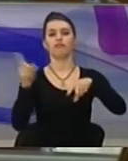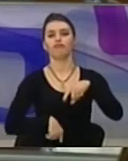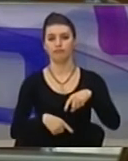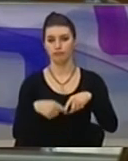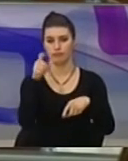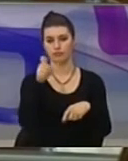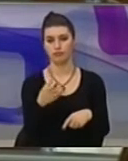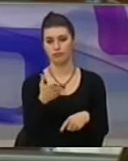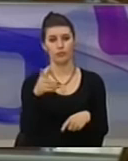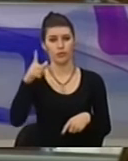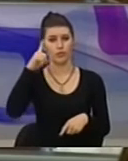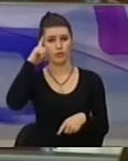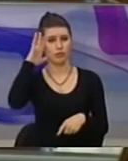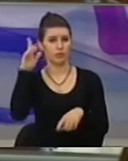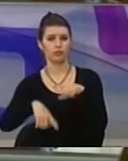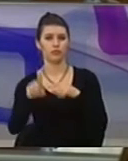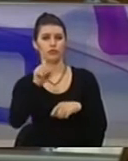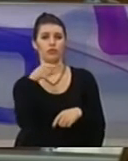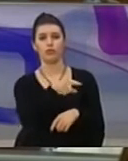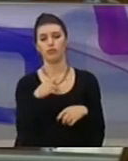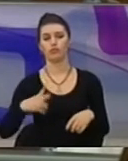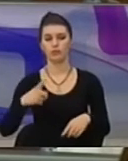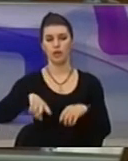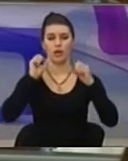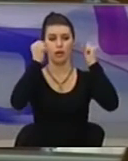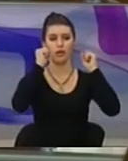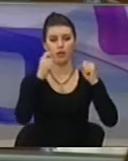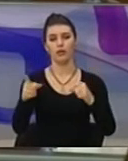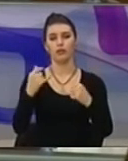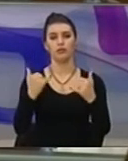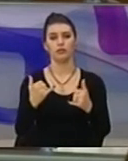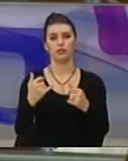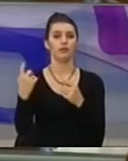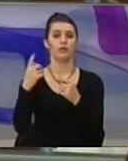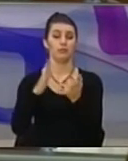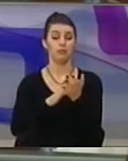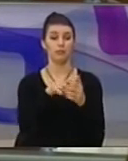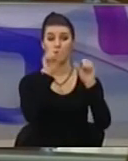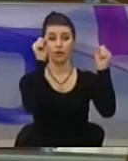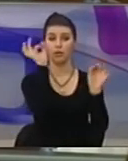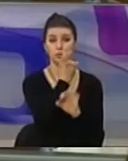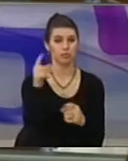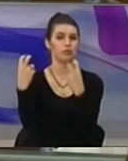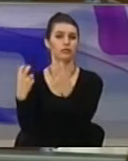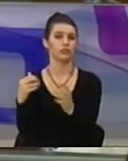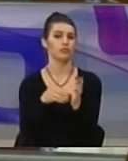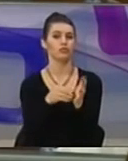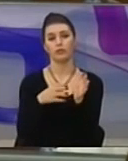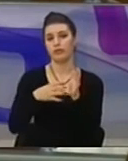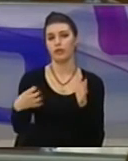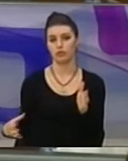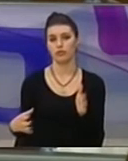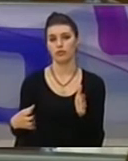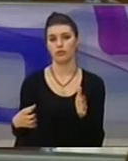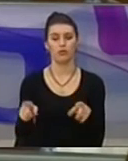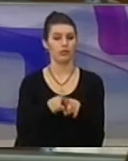dhe jo krye ministri, se po të mos ishin ato protesta, a i dëtishtë sot ullur së bashku me kolegët e ti këto, ashtu siq është